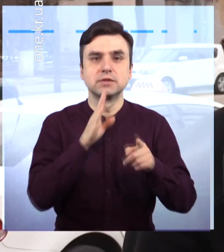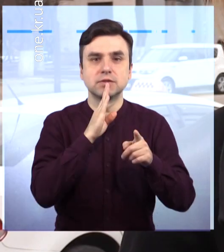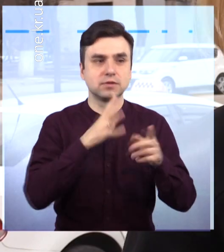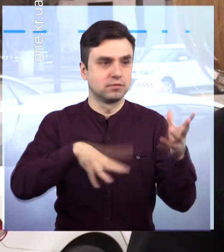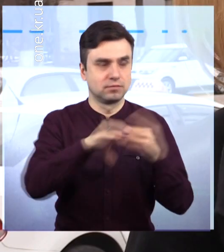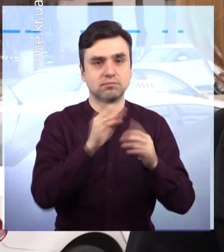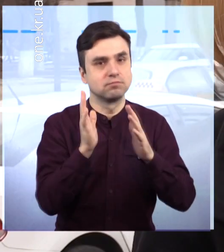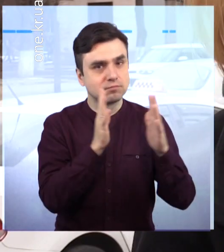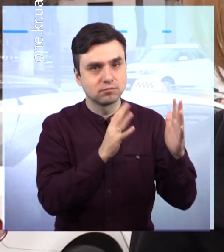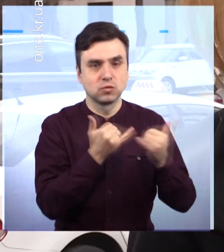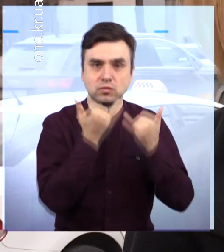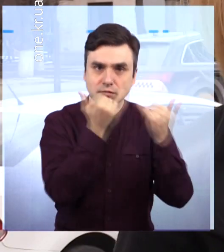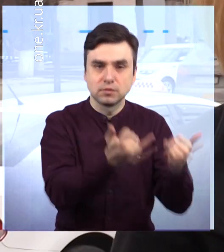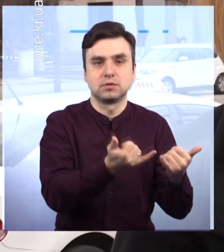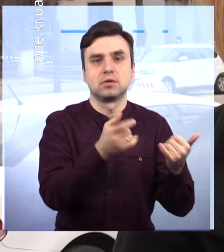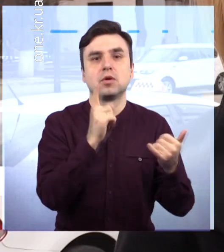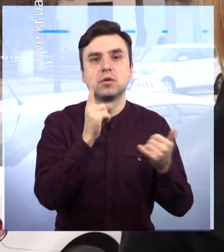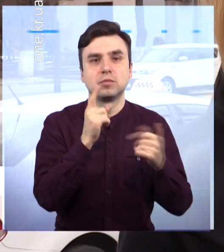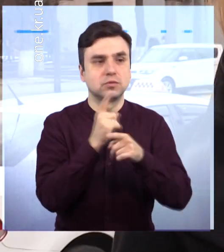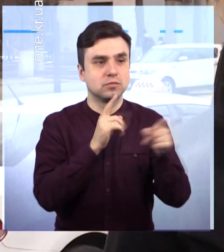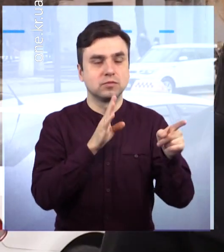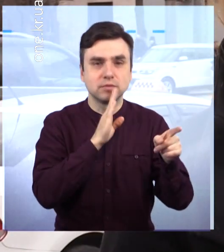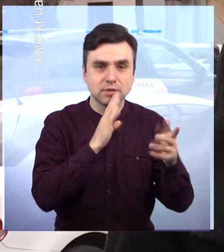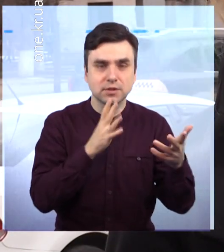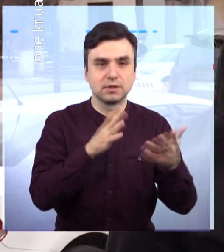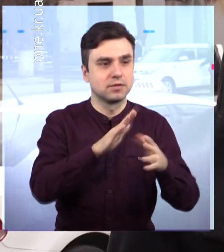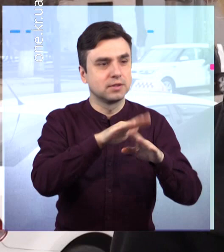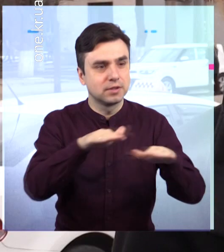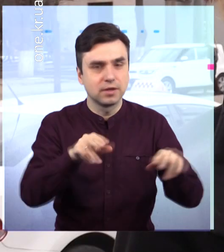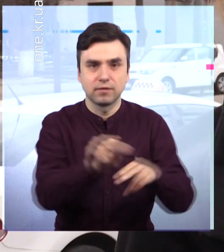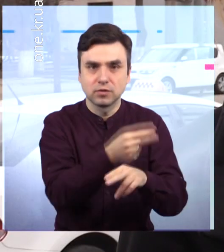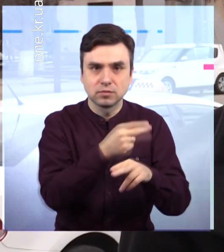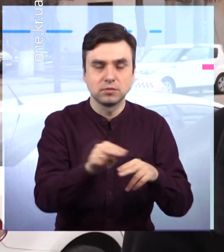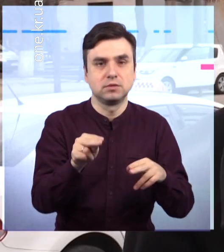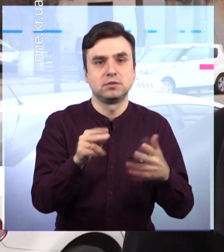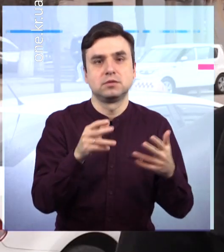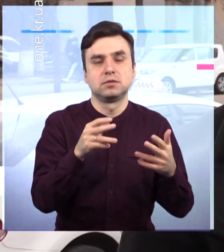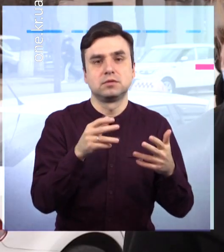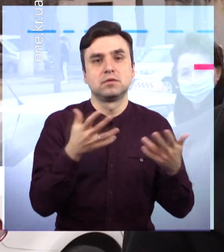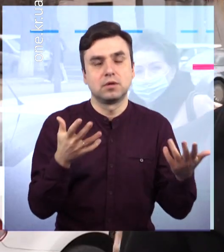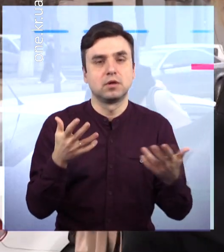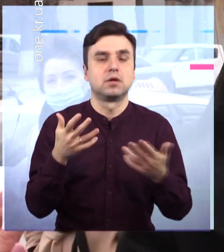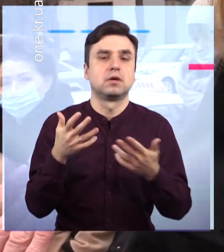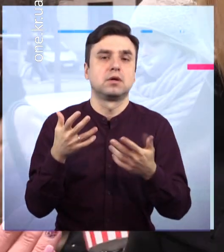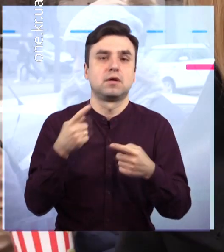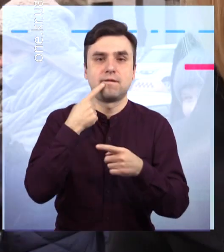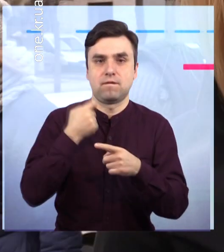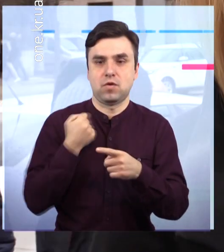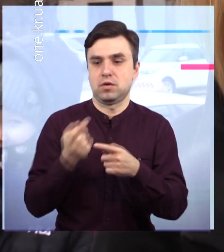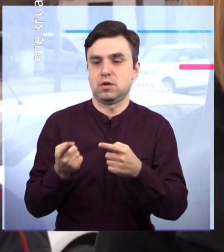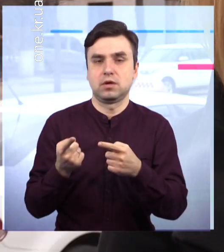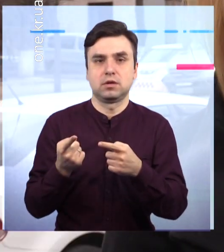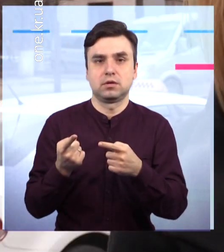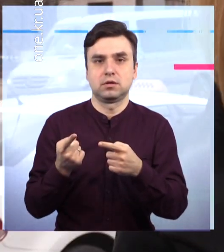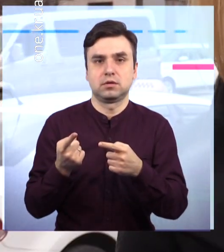наш чарівний жіночий світ. Тому що саме заради жінок, дітей і нашої неньки України вони стоять і